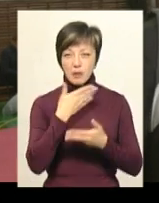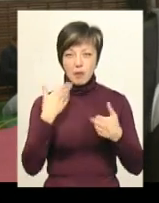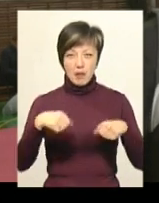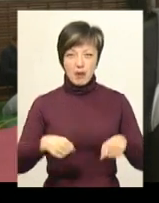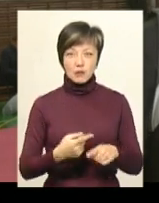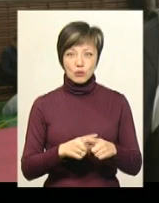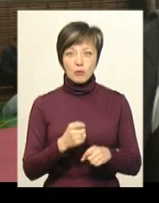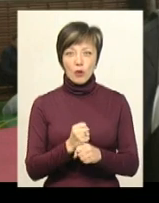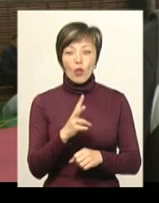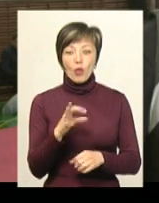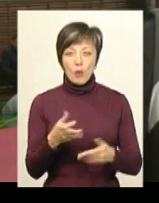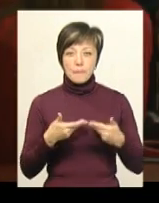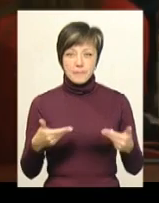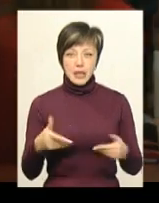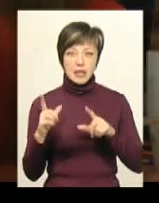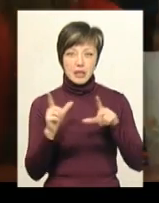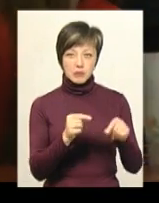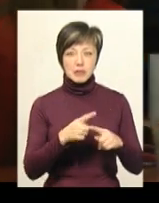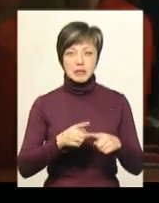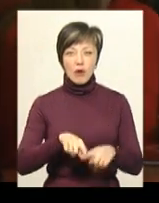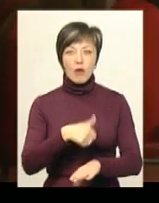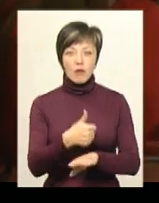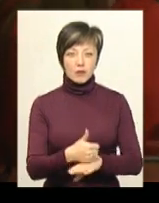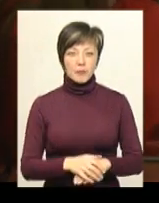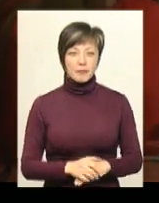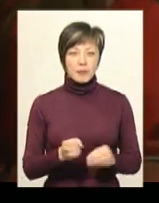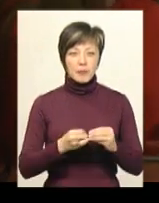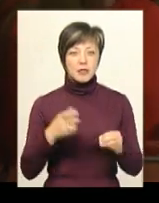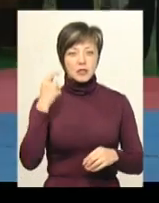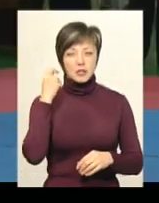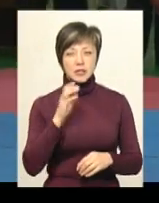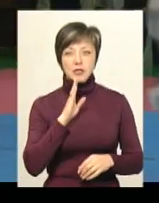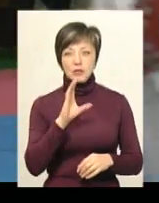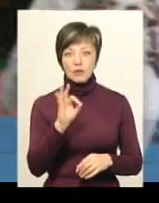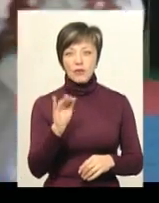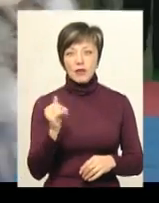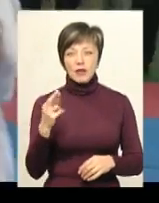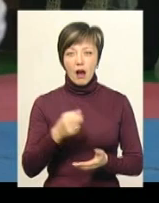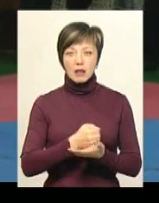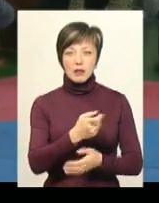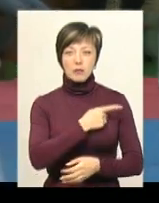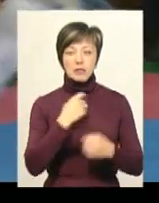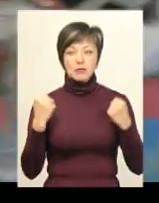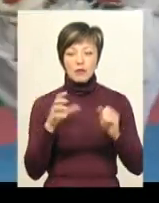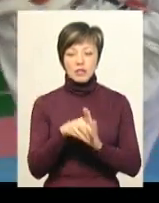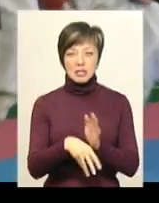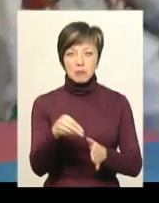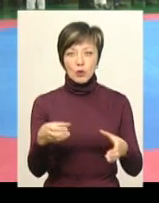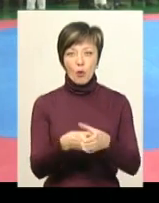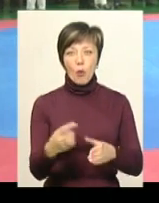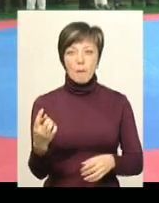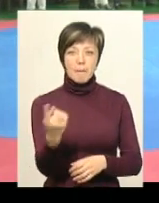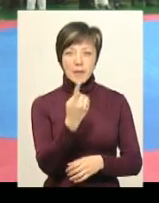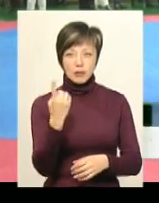робити. Але ми їдемо, і це головне». 15-річна Софія Сікорська, кандидат майстер спорту, увійшла до складу збірної області в числі перших.